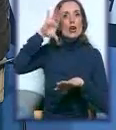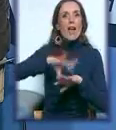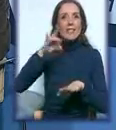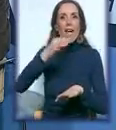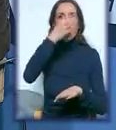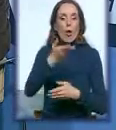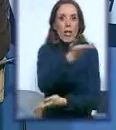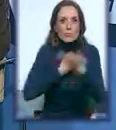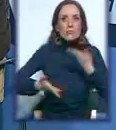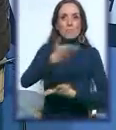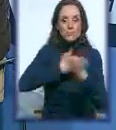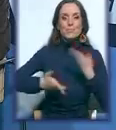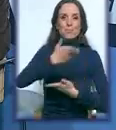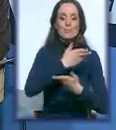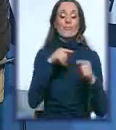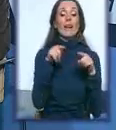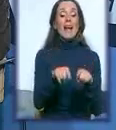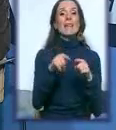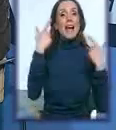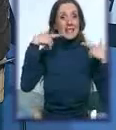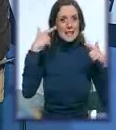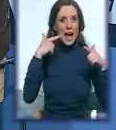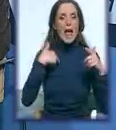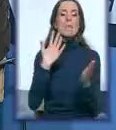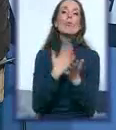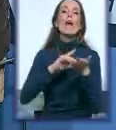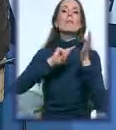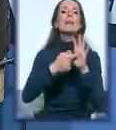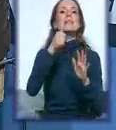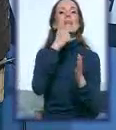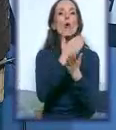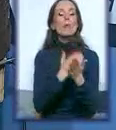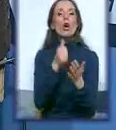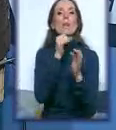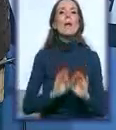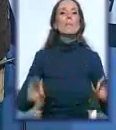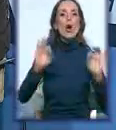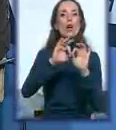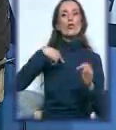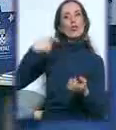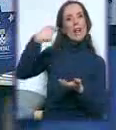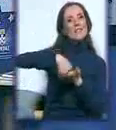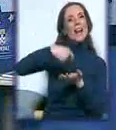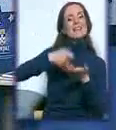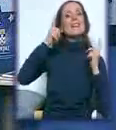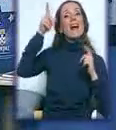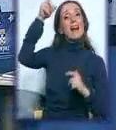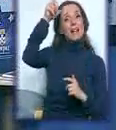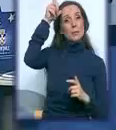sajmu mi predstavimo i ove programe i projekte koji su finansirani od strane grada Beograda.